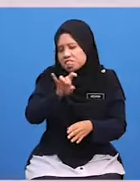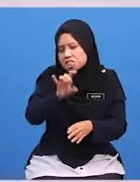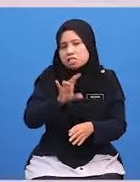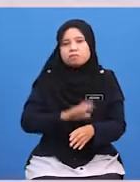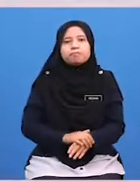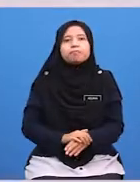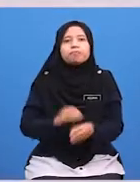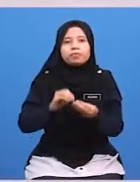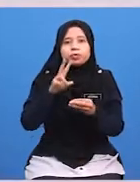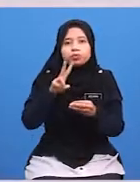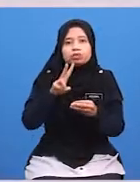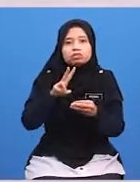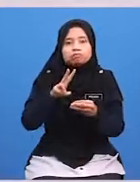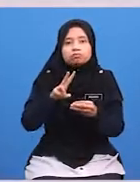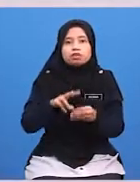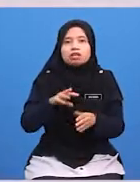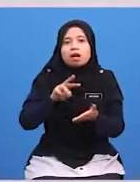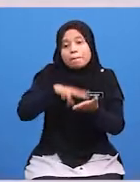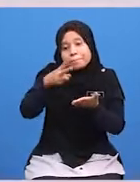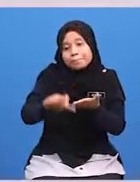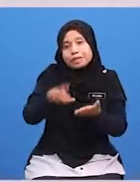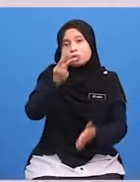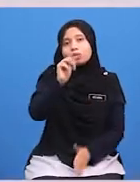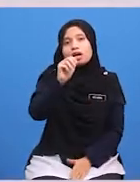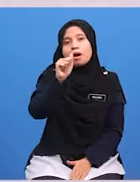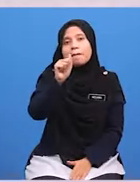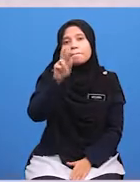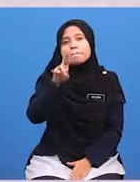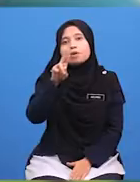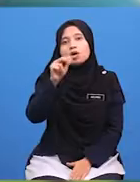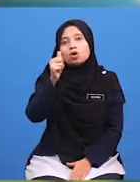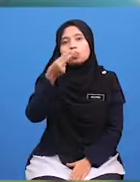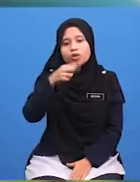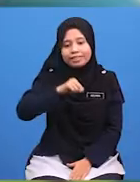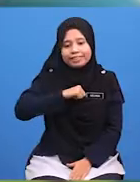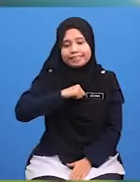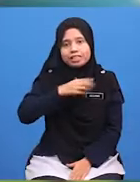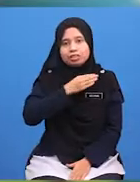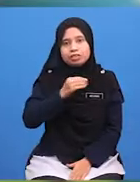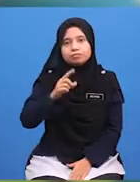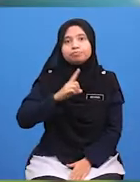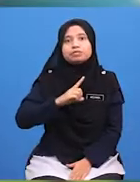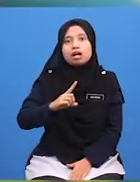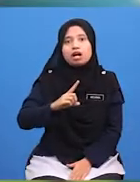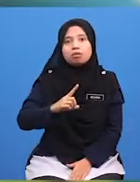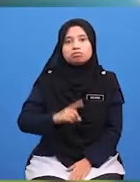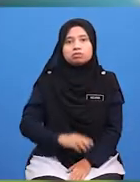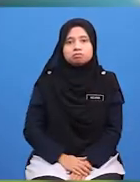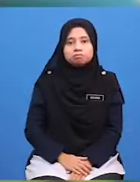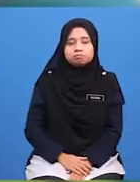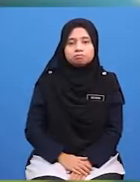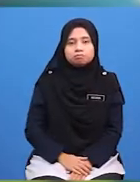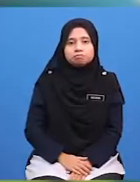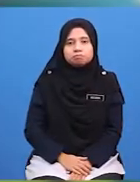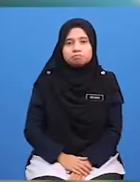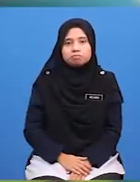Yang Kedua Mencatuh Maruah Diri Dan Agama Ini Kerana Sikap Tidak Mengendahkan